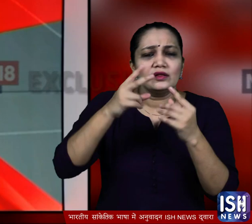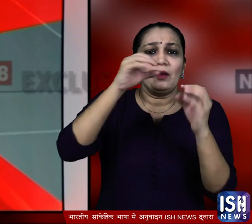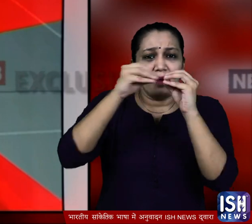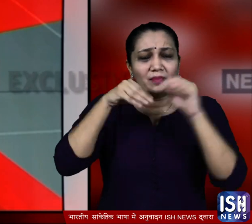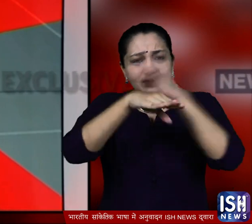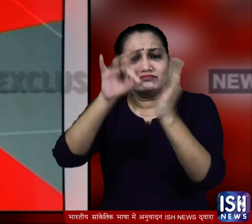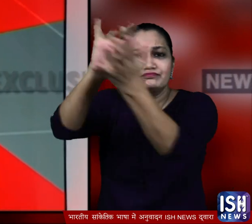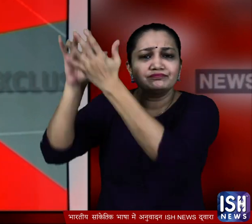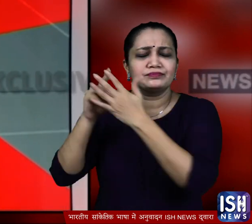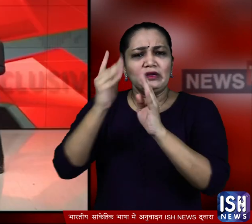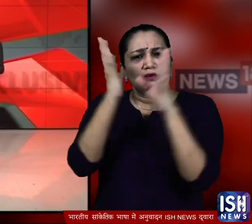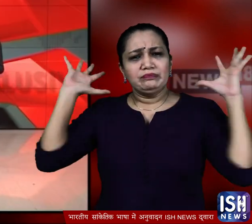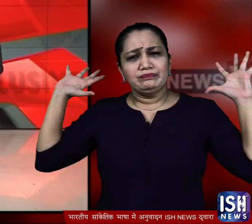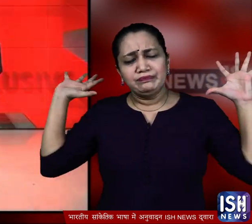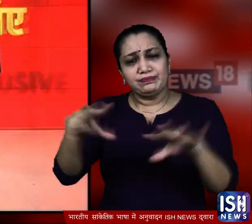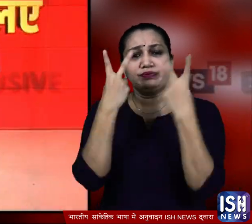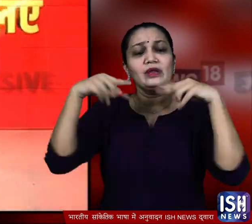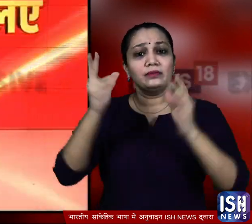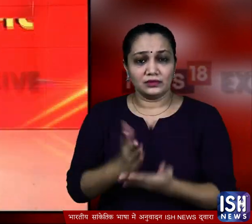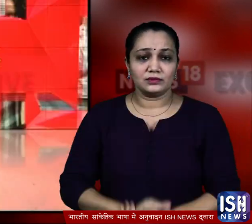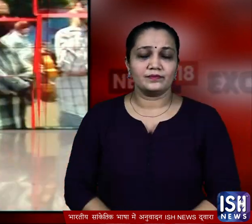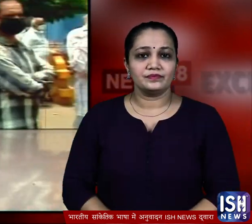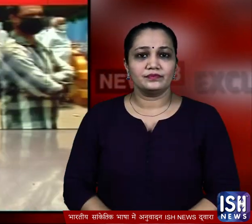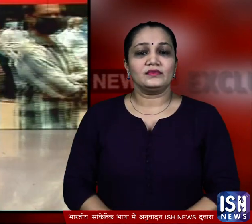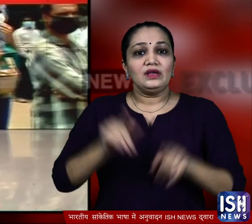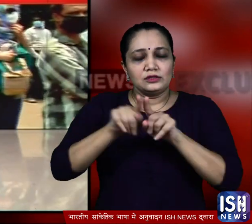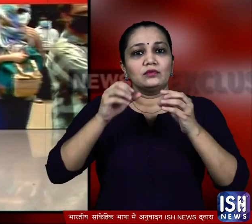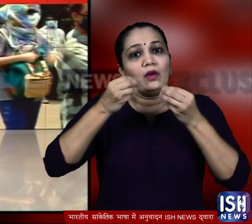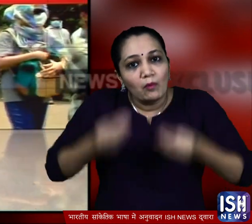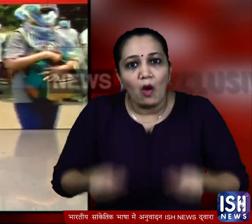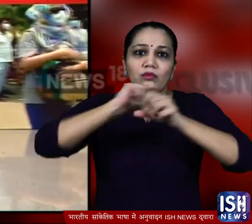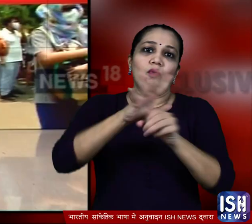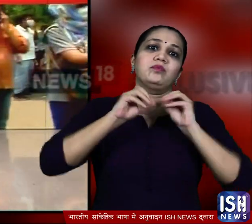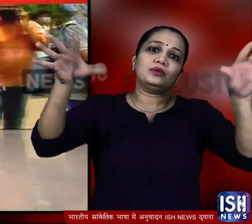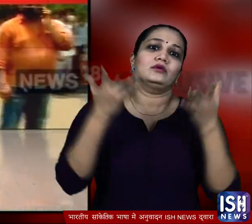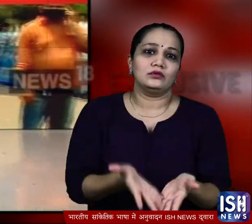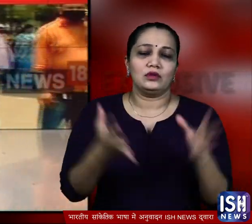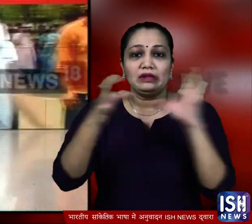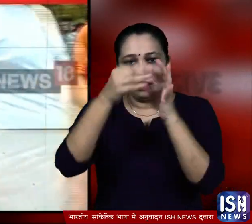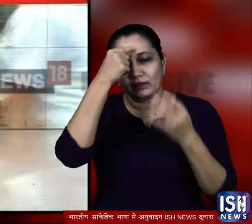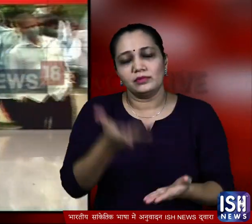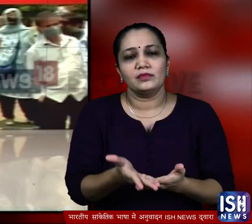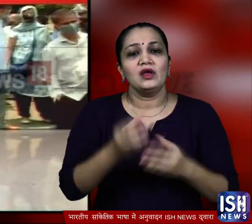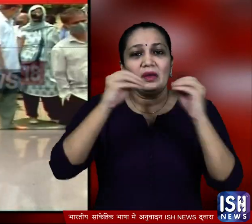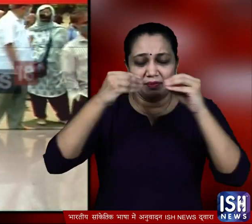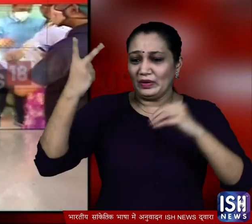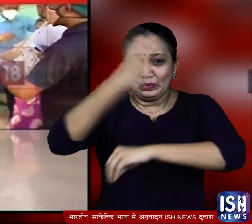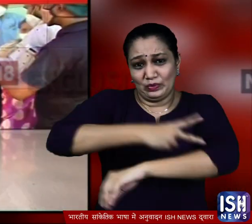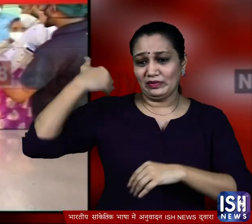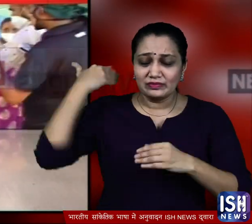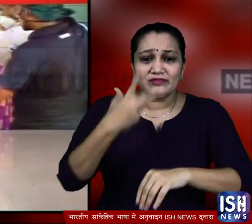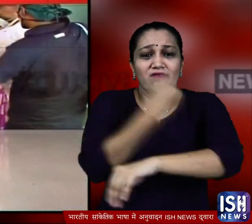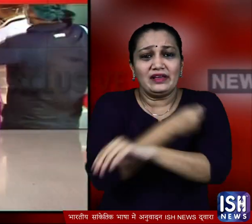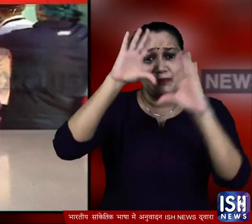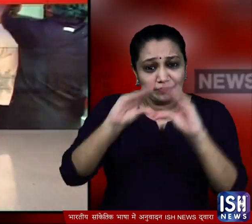के कए वैक्सीन सेंटरों पर भारी भीर उमर पड़ी जिससे इस महामारी के फैलने का खत्रा और बढ़ गया वैक्सीन की कमी की वज़े से मुंबई में पिछले